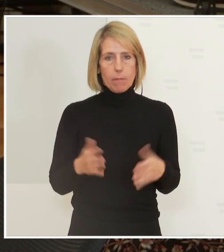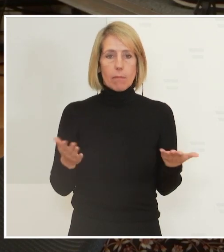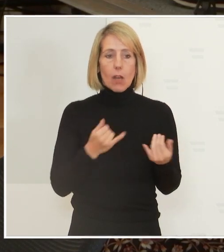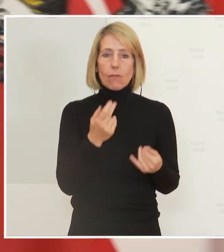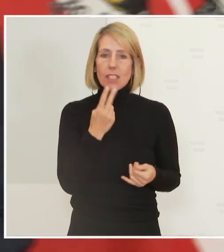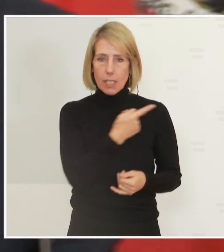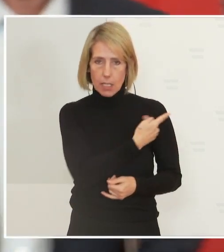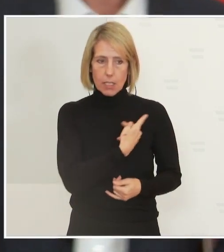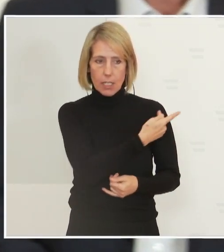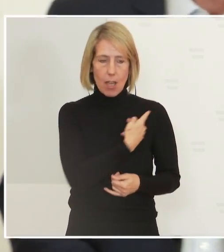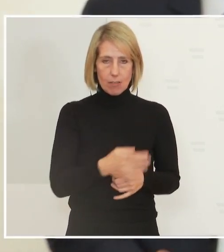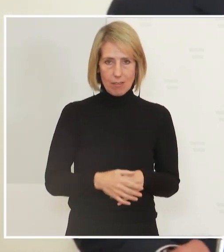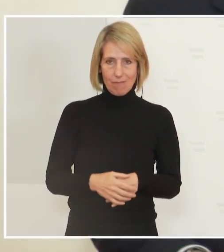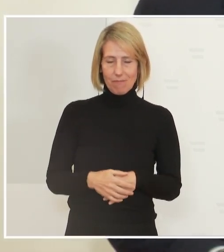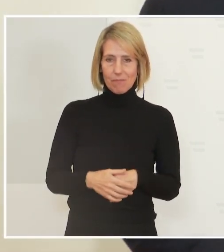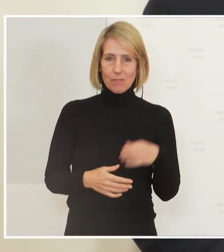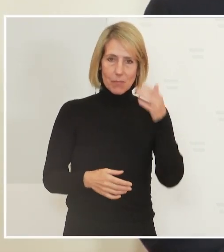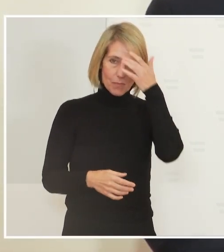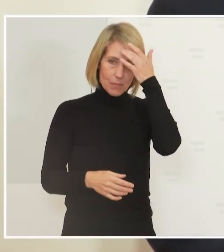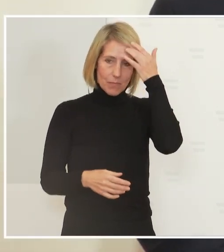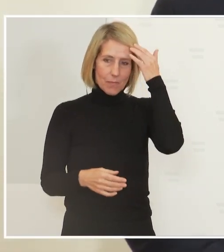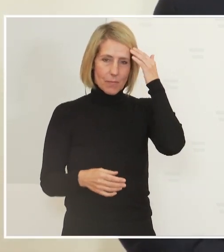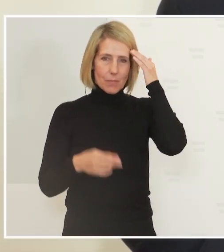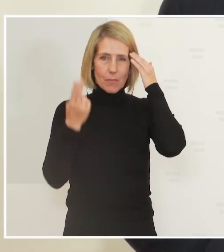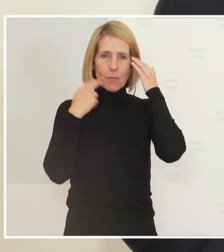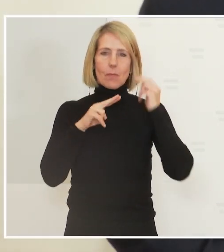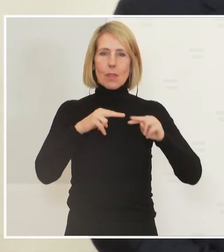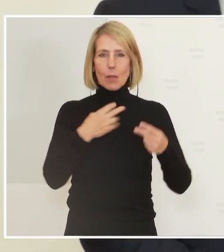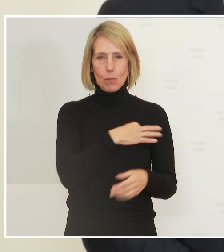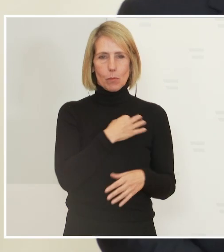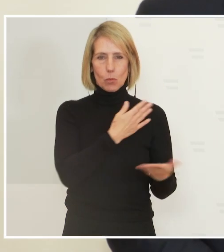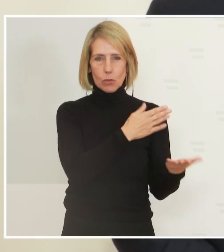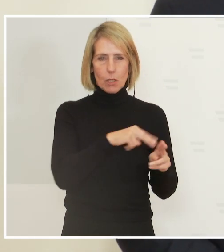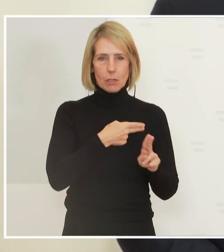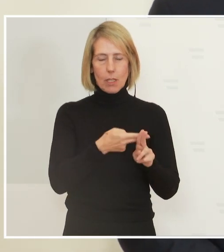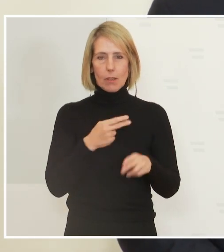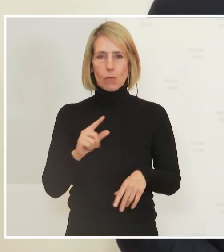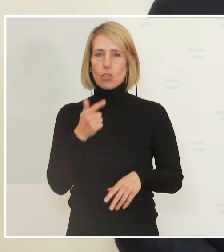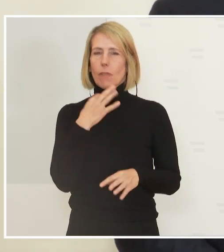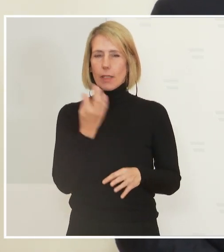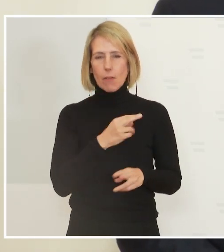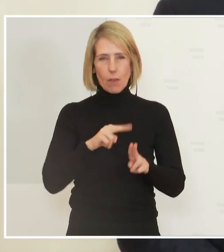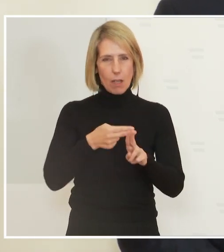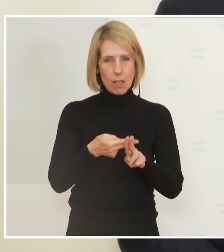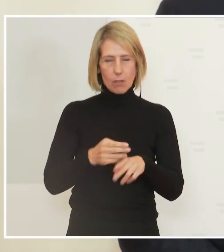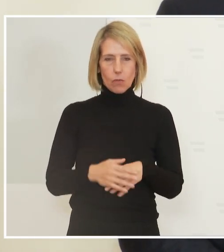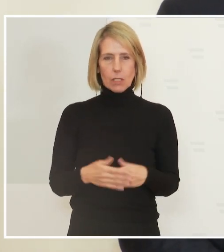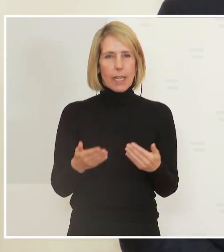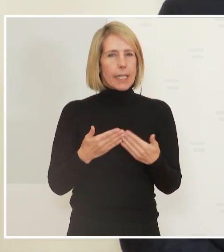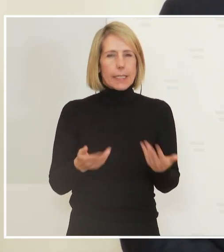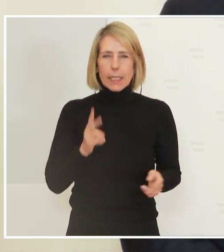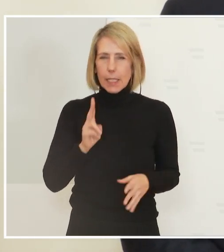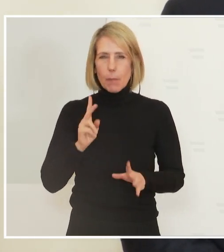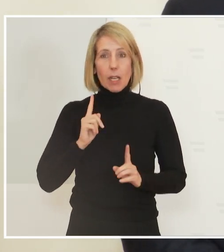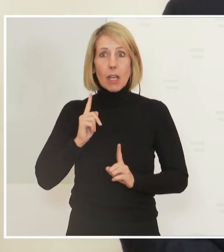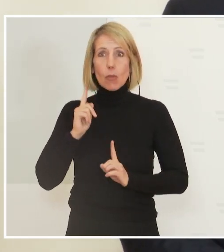Vielleicht beginne ich mit der zweiten Frage und nur ganz grundsätzlich. Natürlich hat keiner von uns die Kristallkugel, das ist ganz